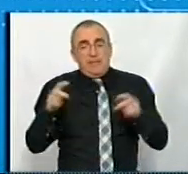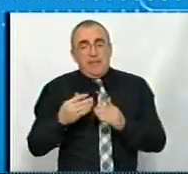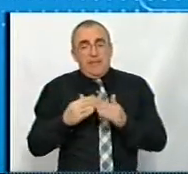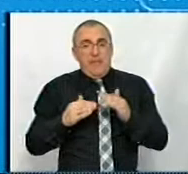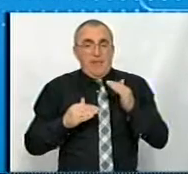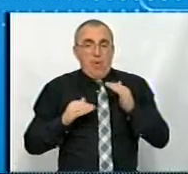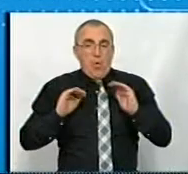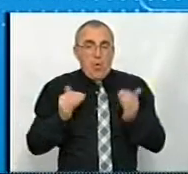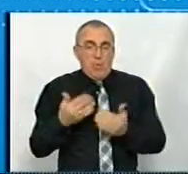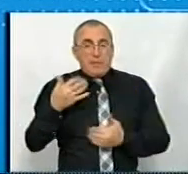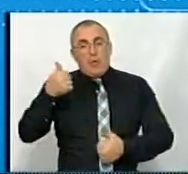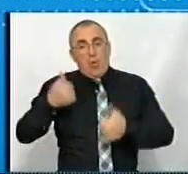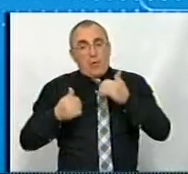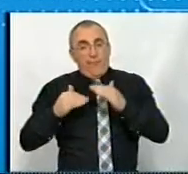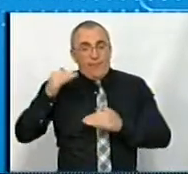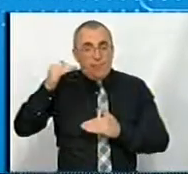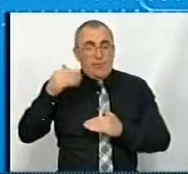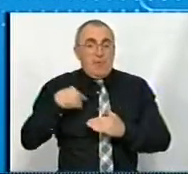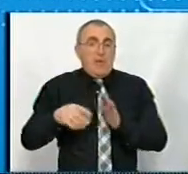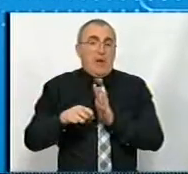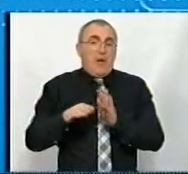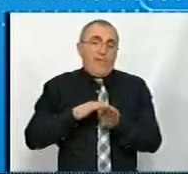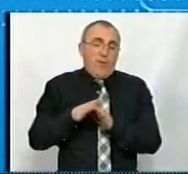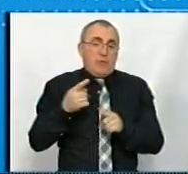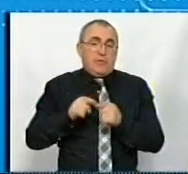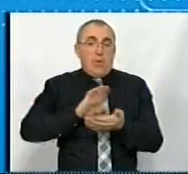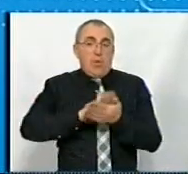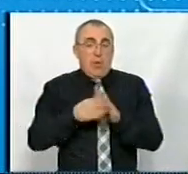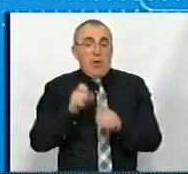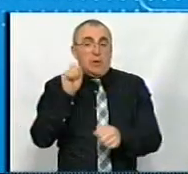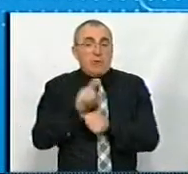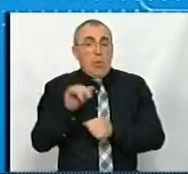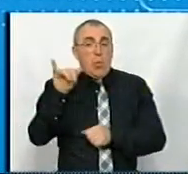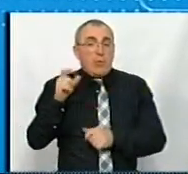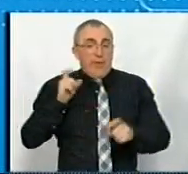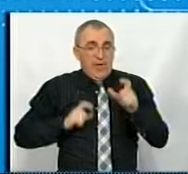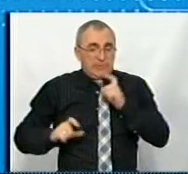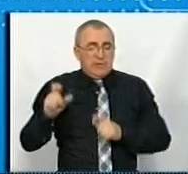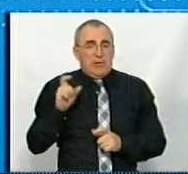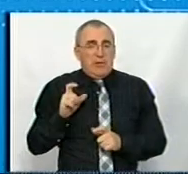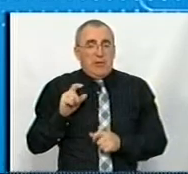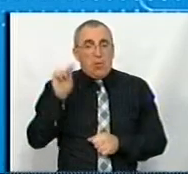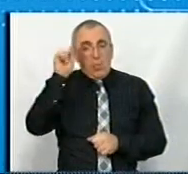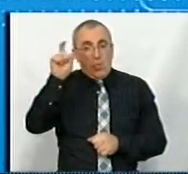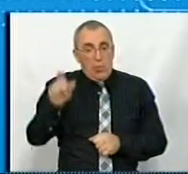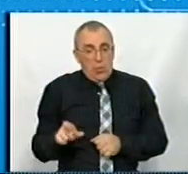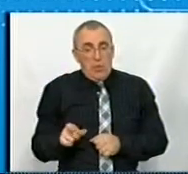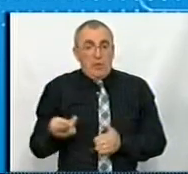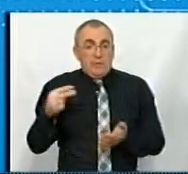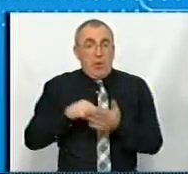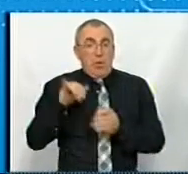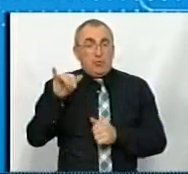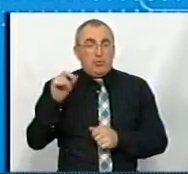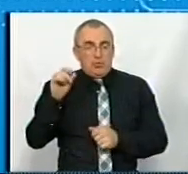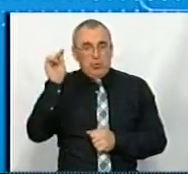вище, якщо конкурс вище, ми виконуємо ці умови. І завдання університету учня, який став студентом